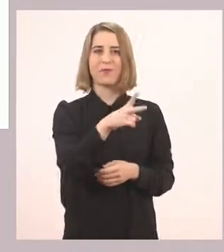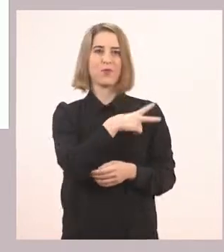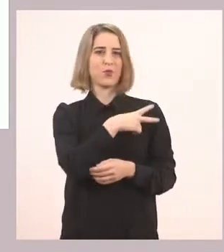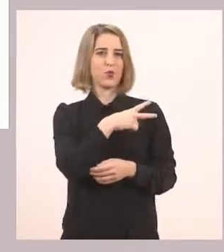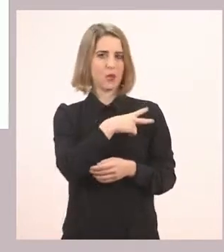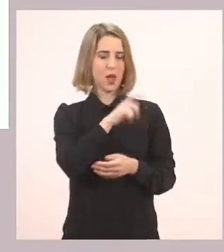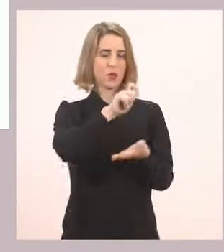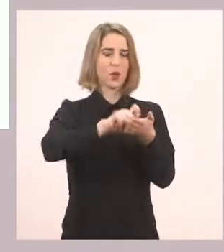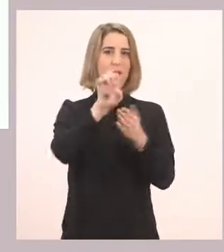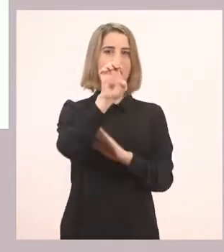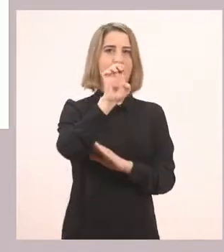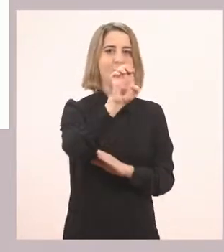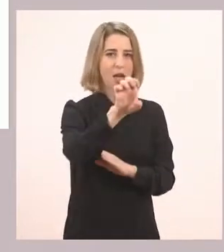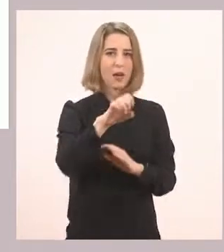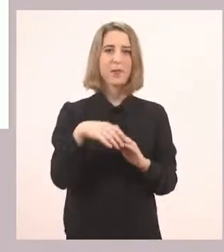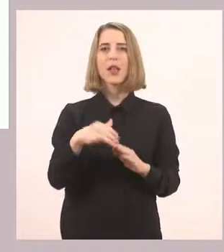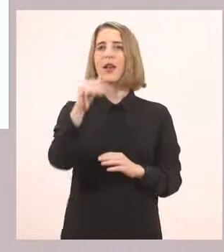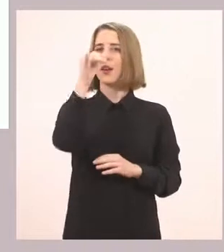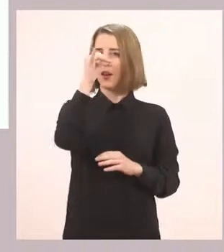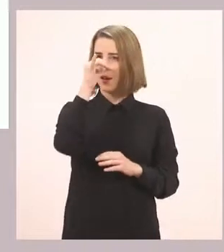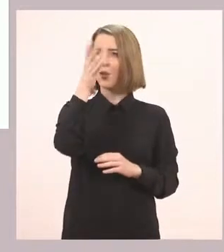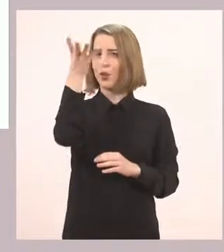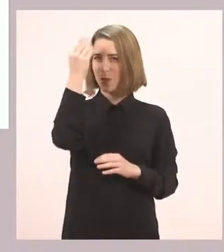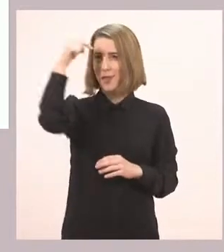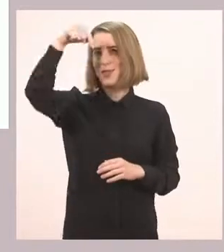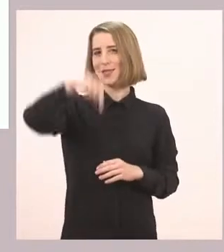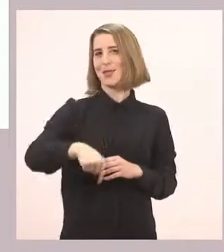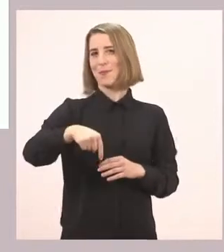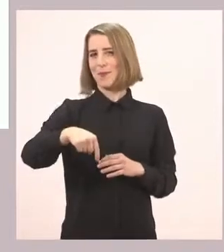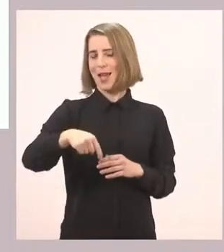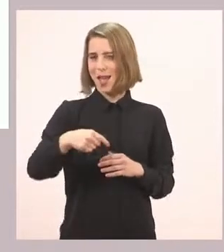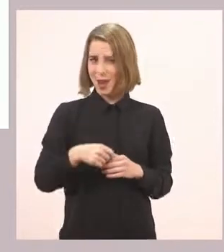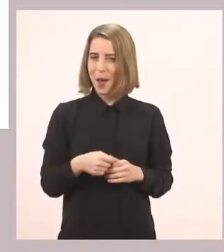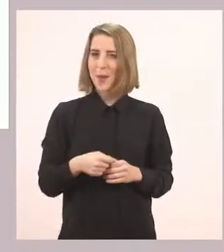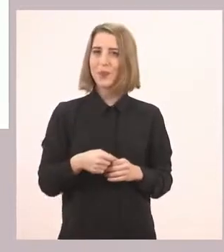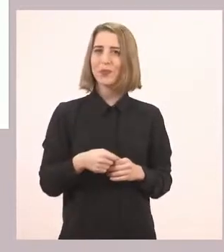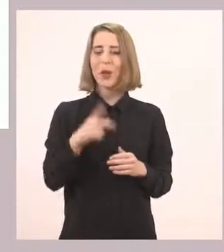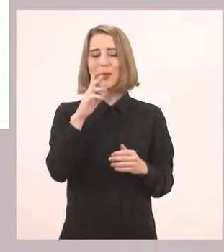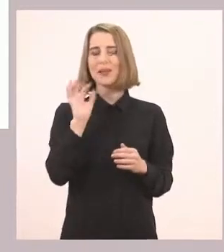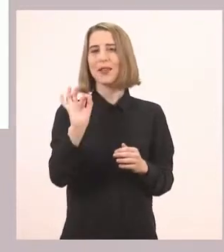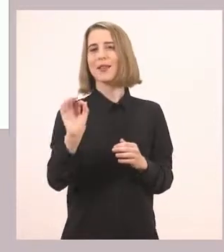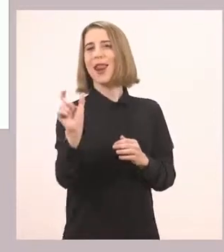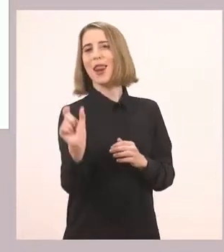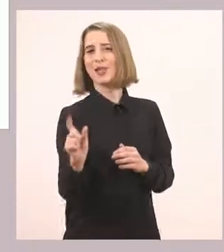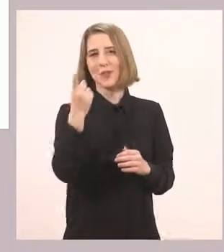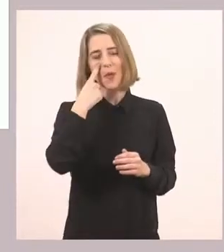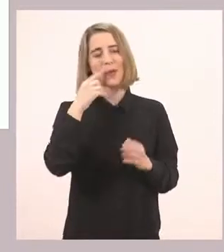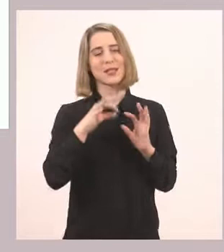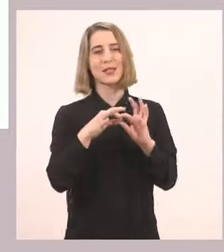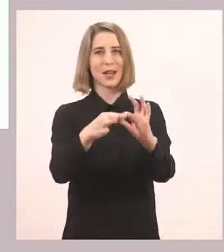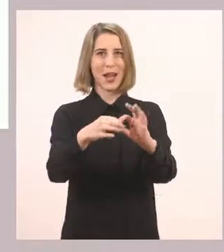Το γράφω. Μετά ο ρινόκερος που είναι η τιμητική του σήμερα. Τον συναντάμε συνέχεια. Ρ.